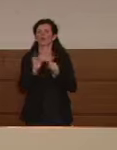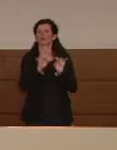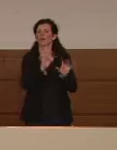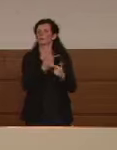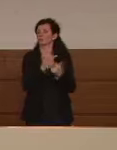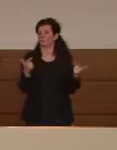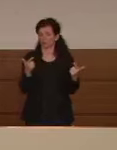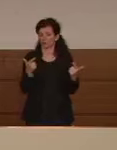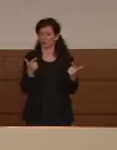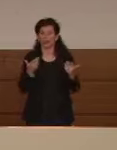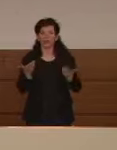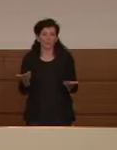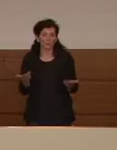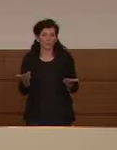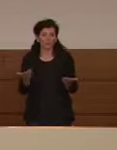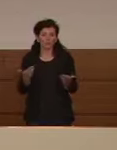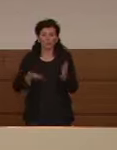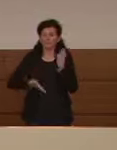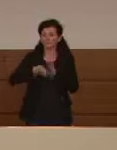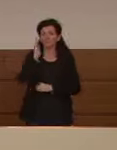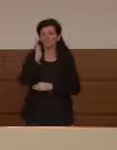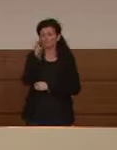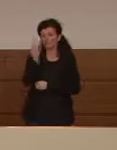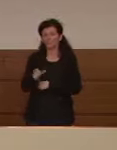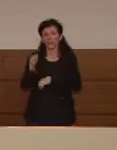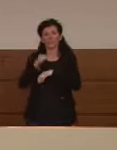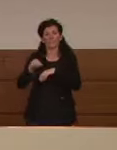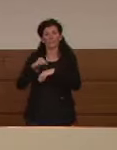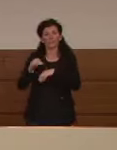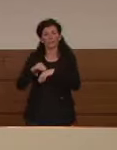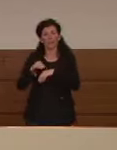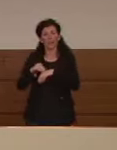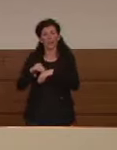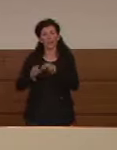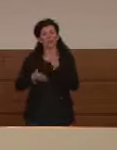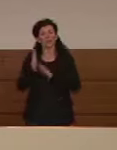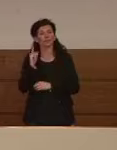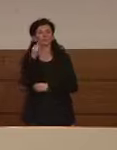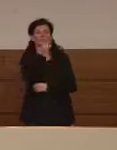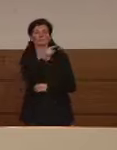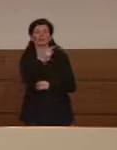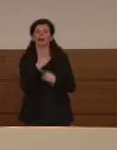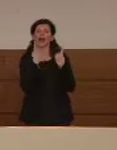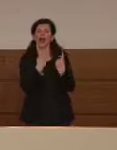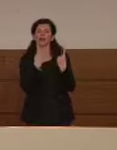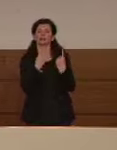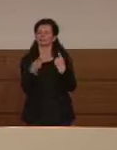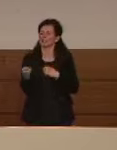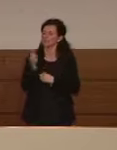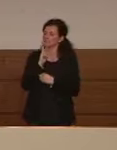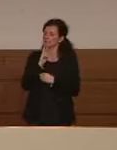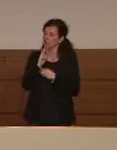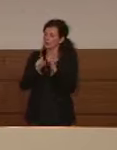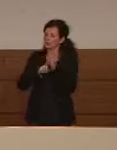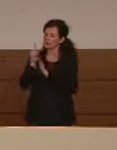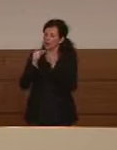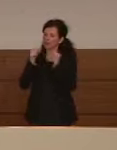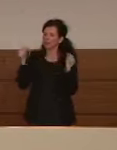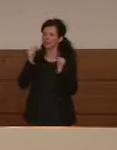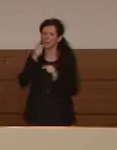nessuno mai è partito alla volta di Torina in attesa del risultato del tampone o